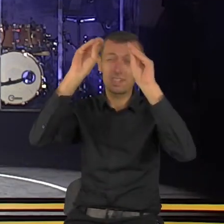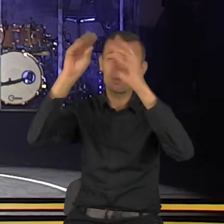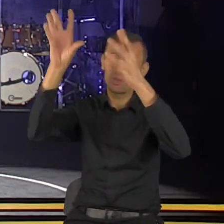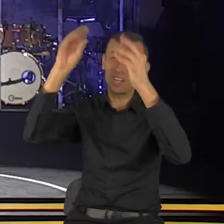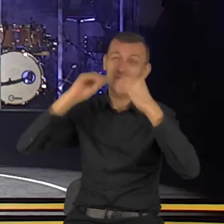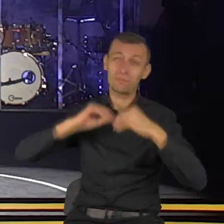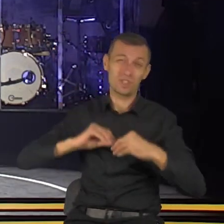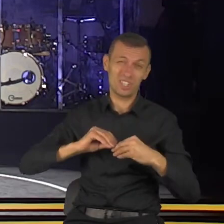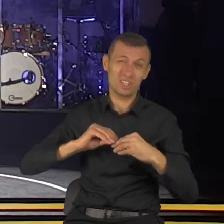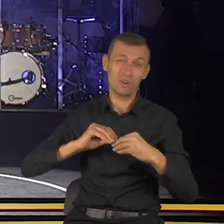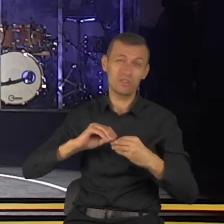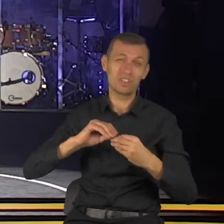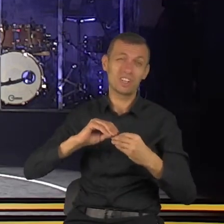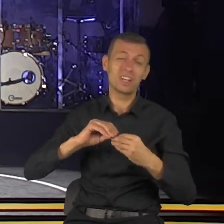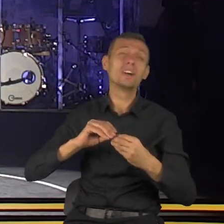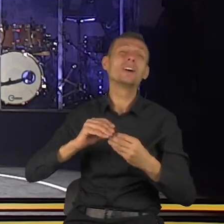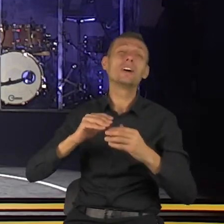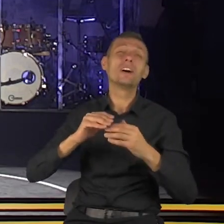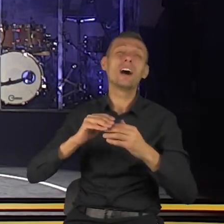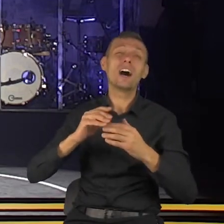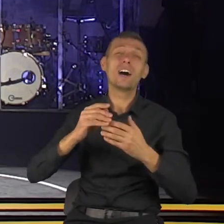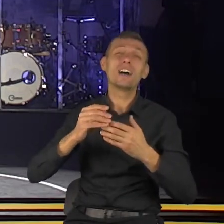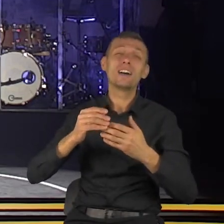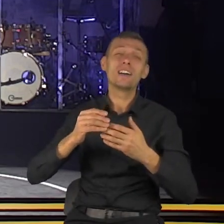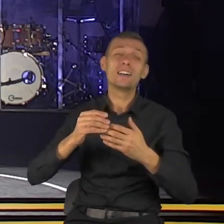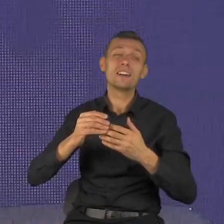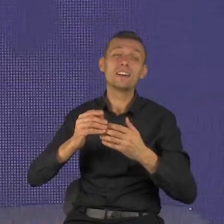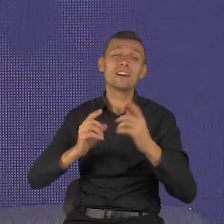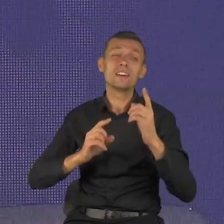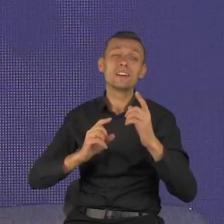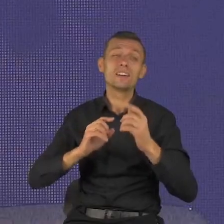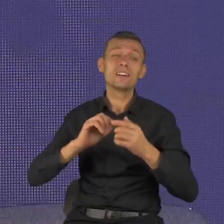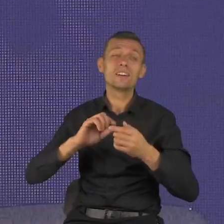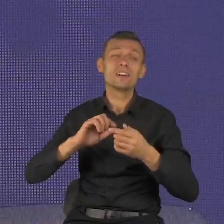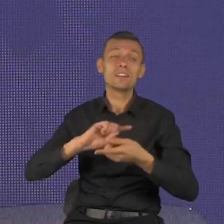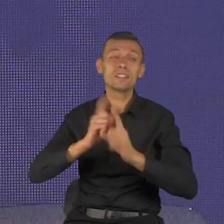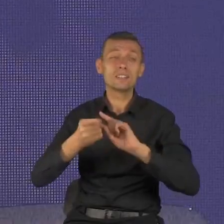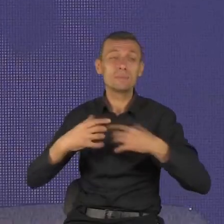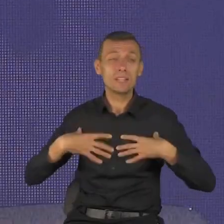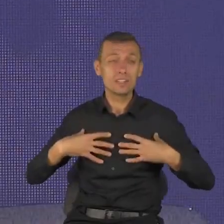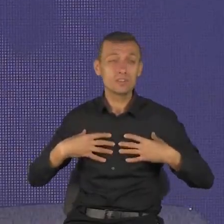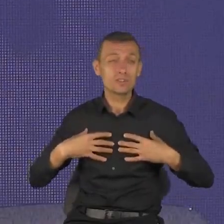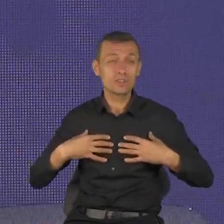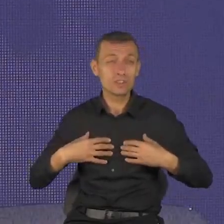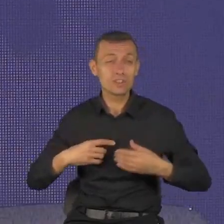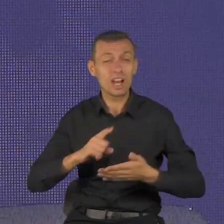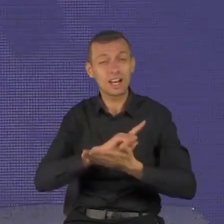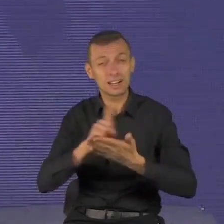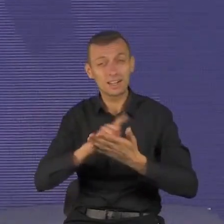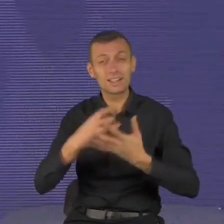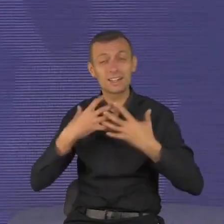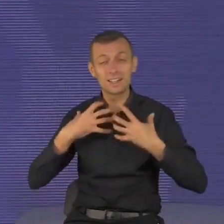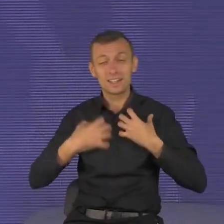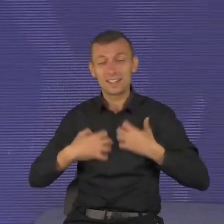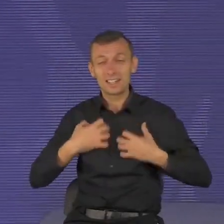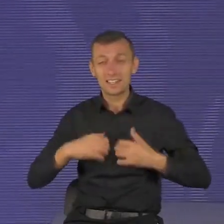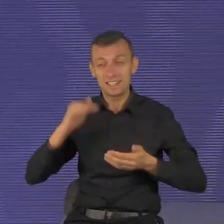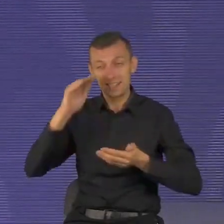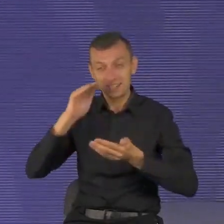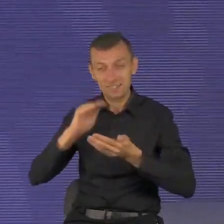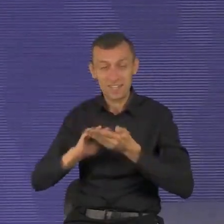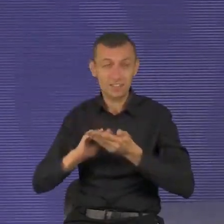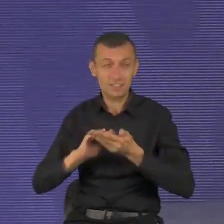zrezykować stres, prędkość naszego życia, a my moglibyśmy się cieszyć bardziej Bogiem, dziełem Jego stworzenia i sobą nawzajem.